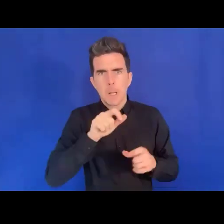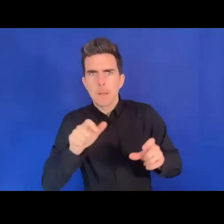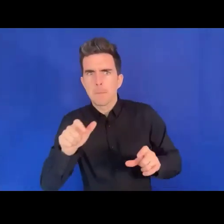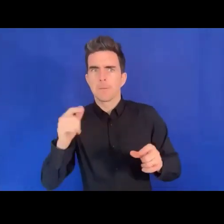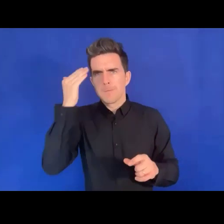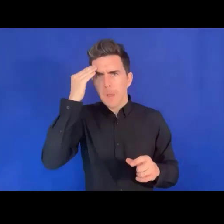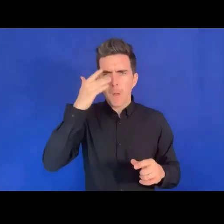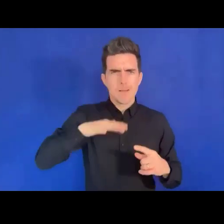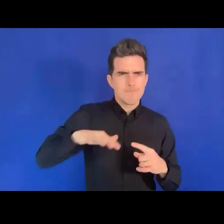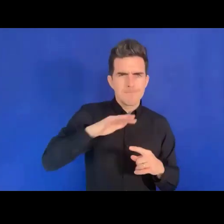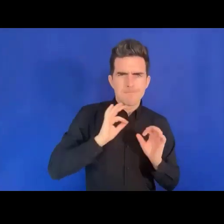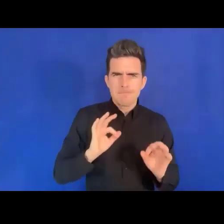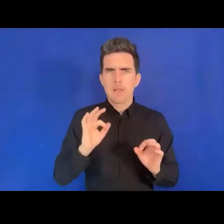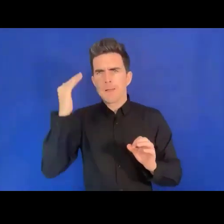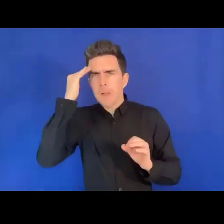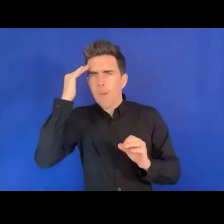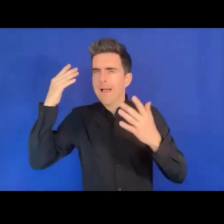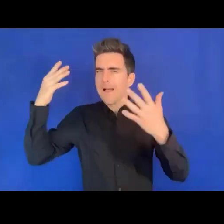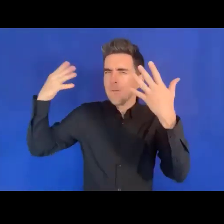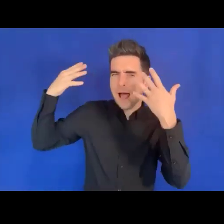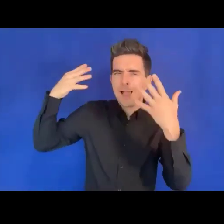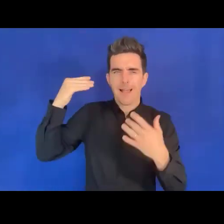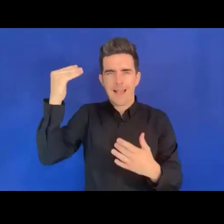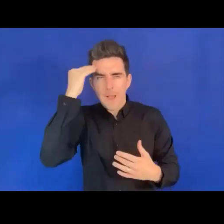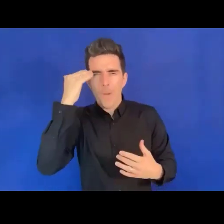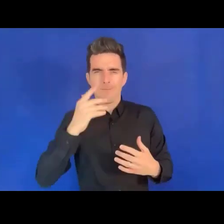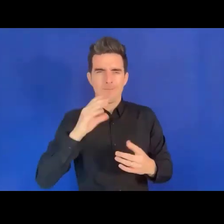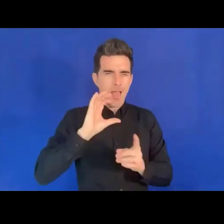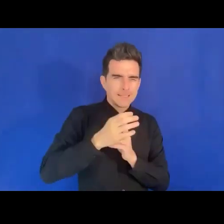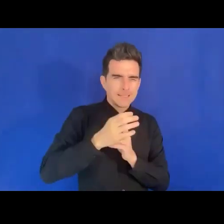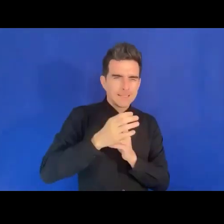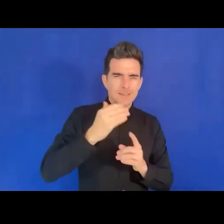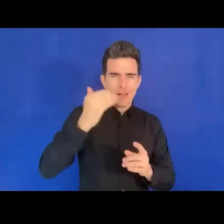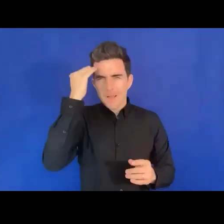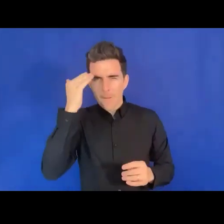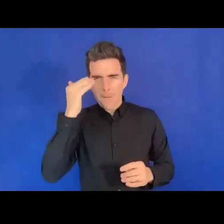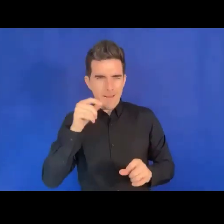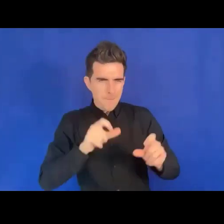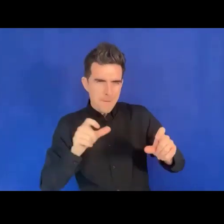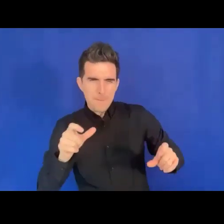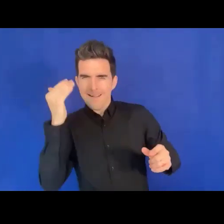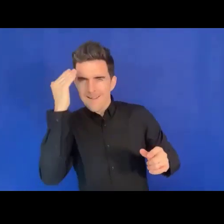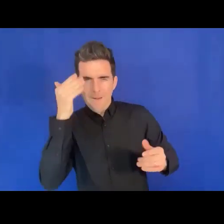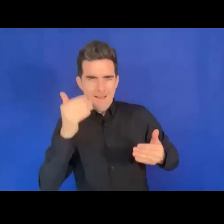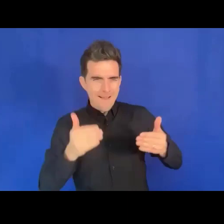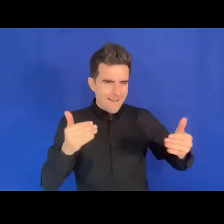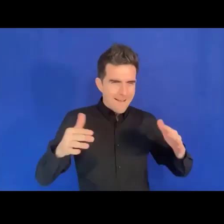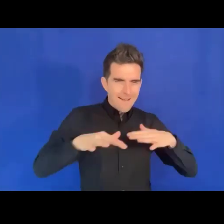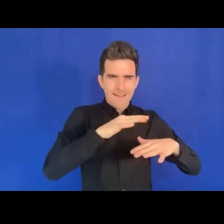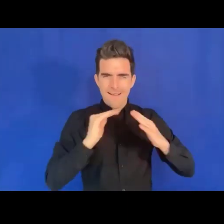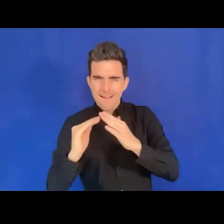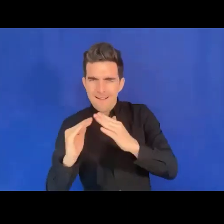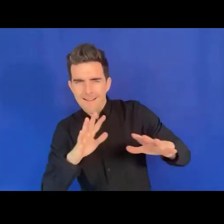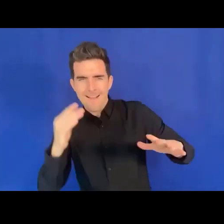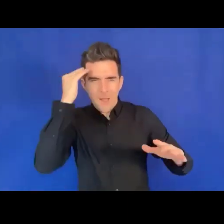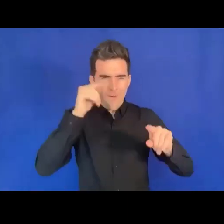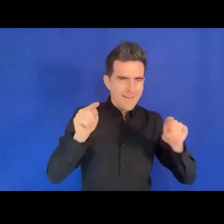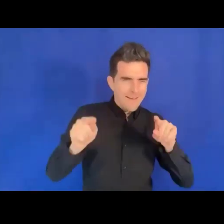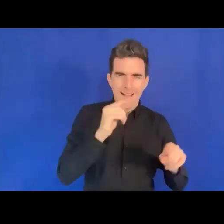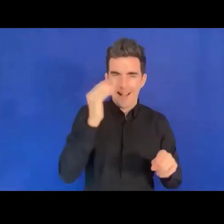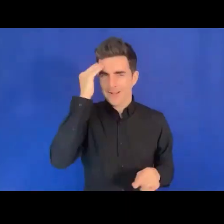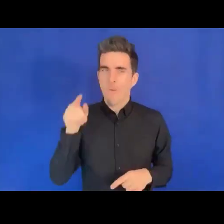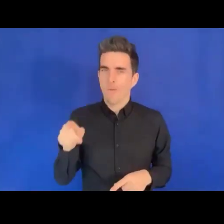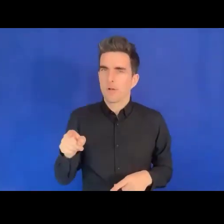Elles maîtrisent les voisins. Elles maîtrisent toutes ces personnes qui sont impliquées. Alors, nous avons besoin